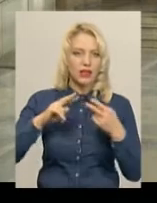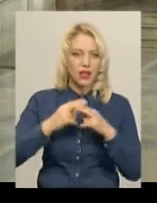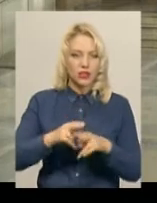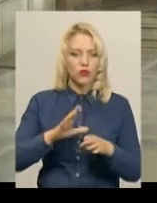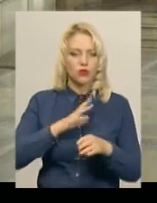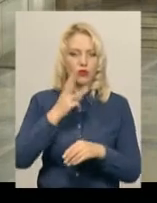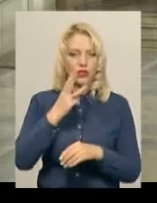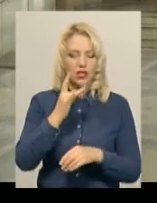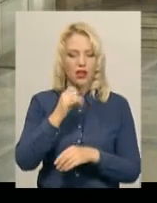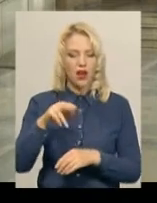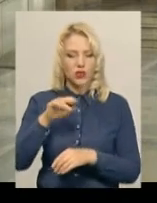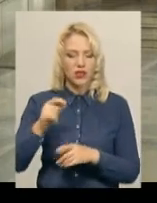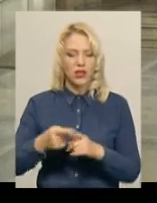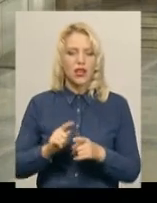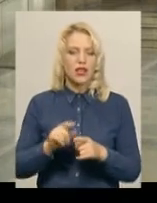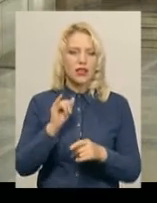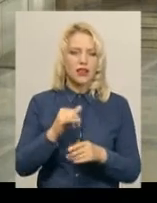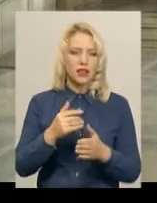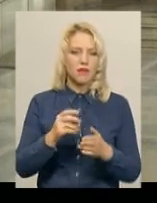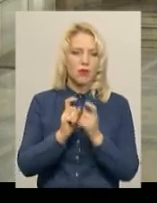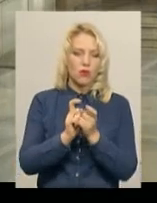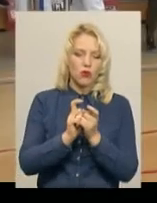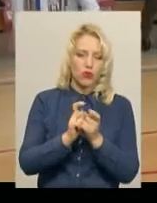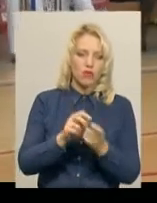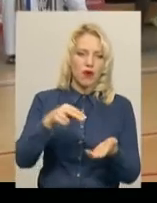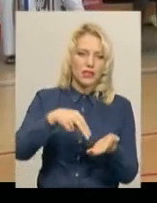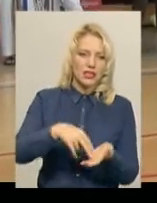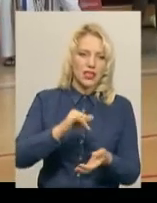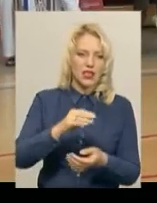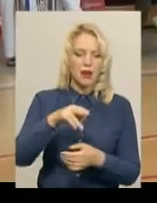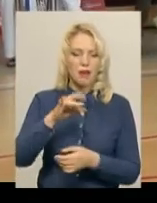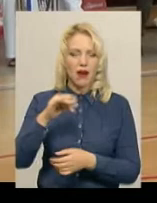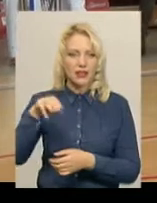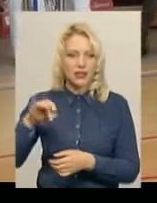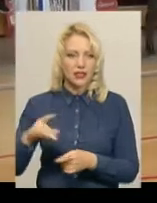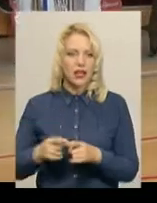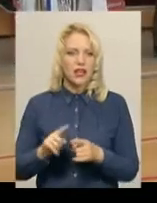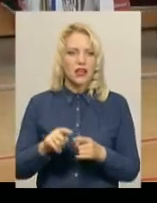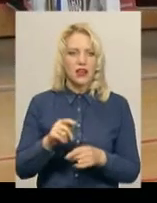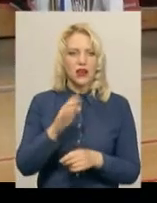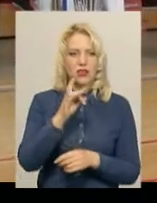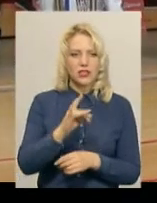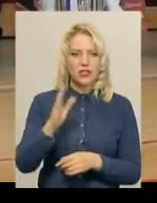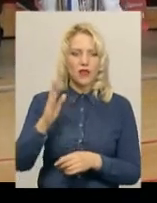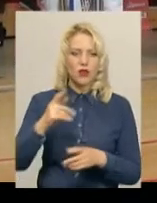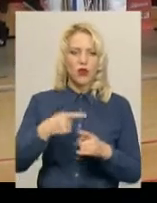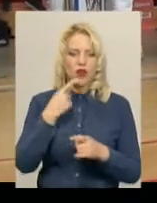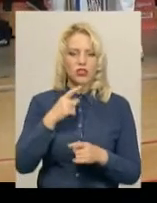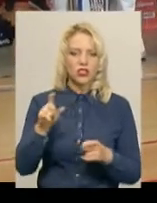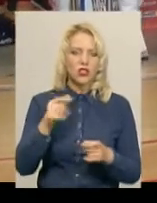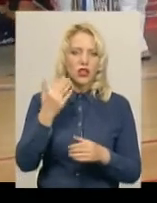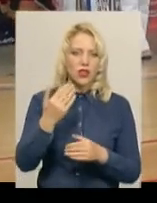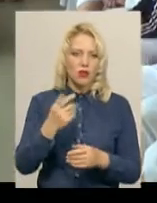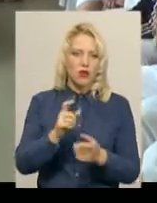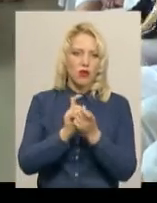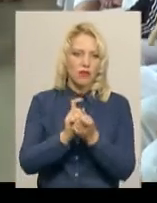раундів – поєдинку з «Семі контактів», боротьбі в стійці та боротьбі в партері. Ростислав Дуда, який посів перше та третє місця на змаганнях, каже, «Семі контакт» для нього